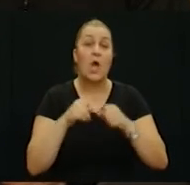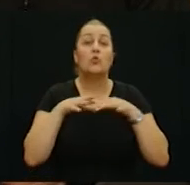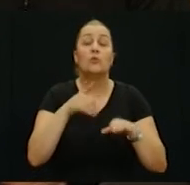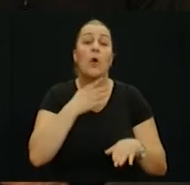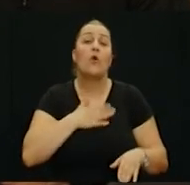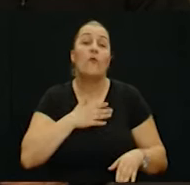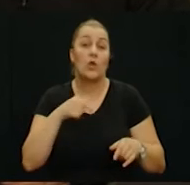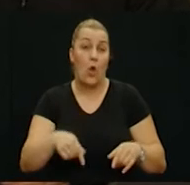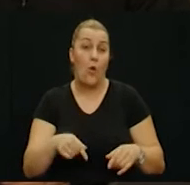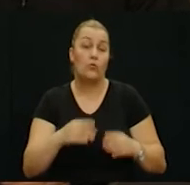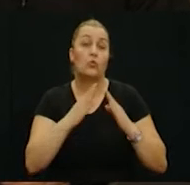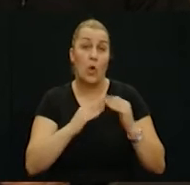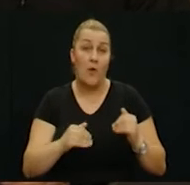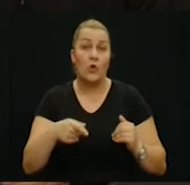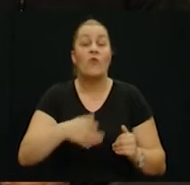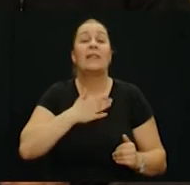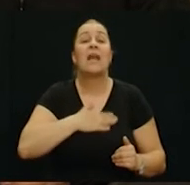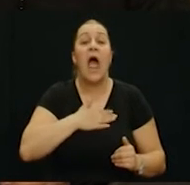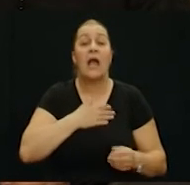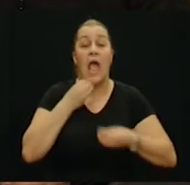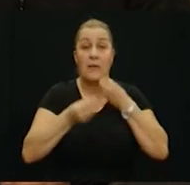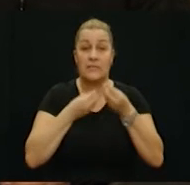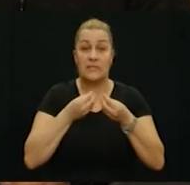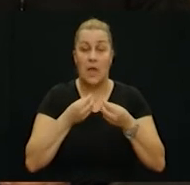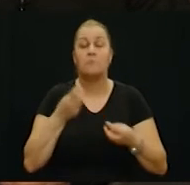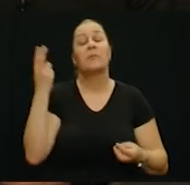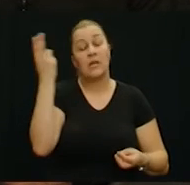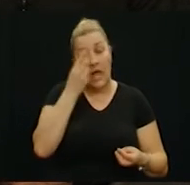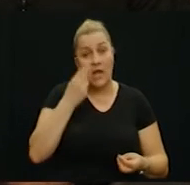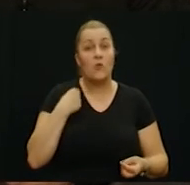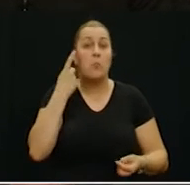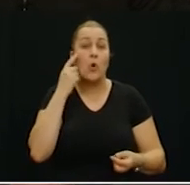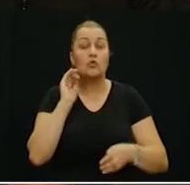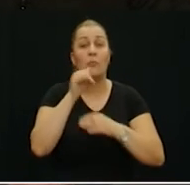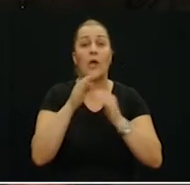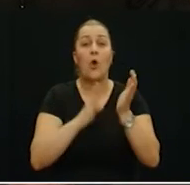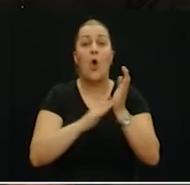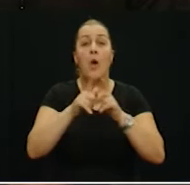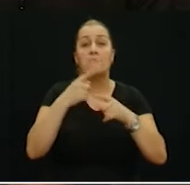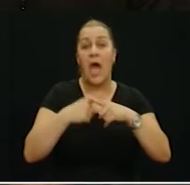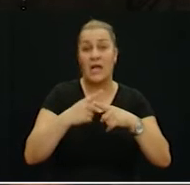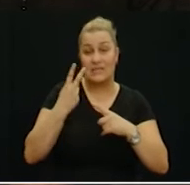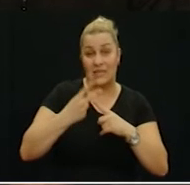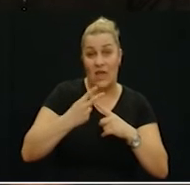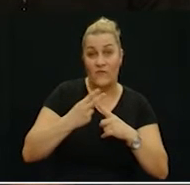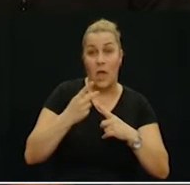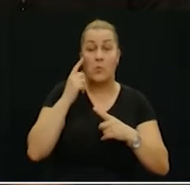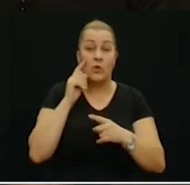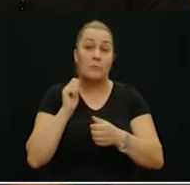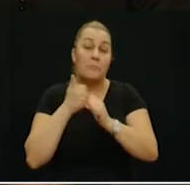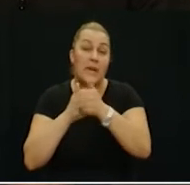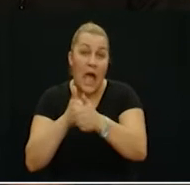vole našu domovinu, posebno draga emisija. Svakako, nastojim preko Max TV-a povremeno pogledati koliko mi